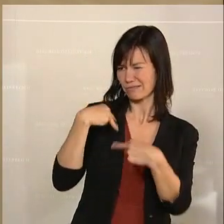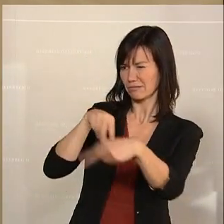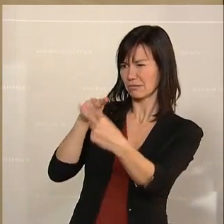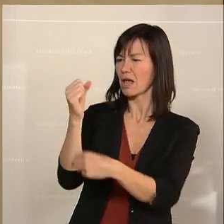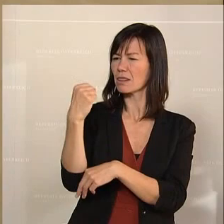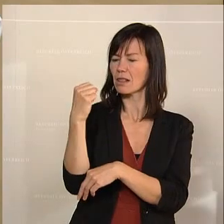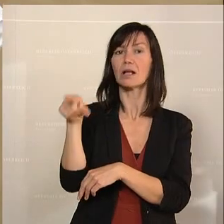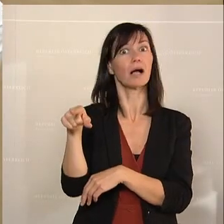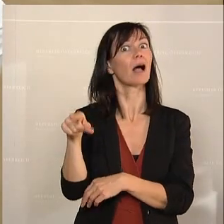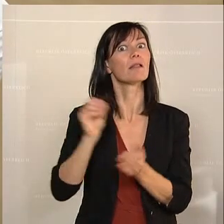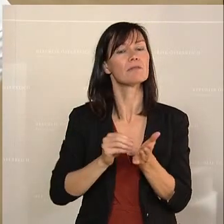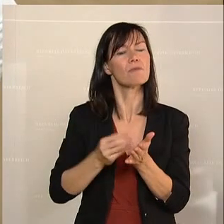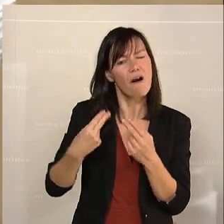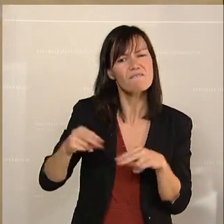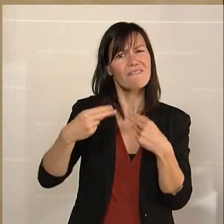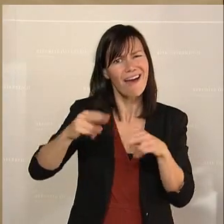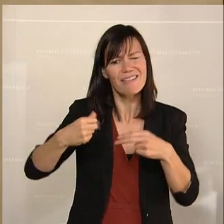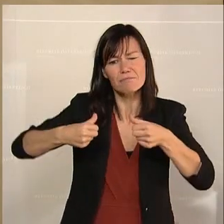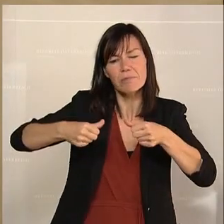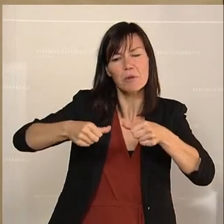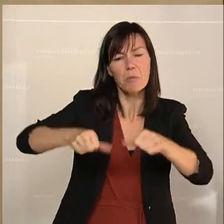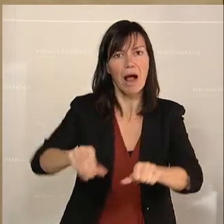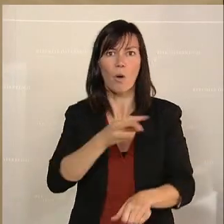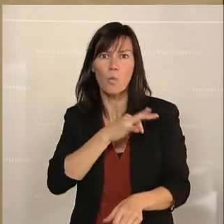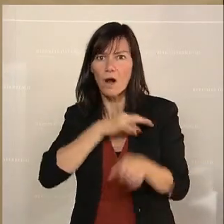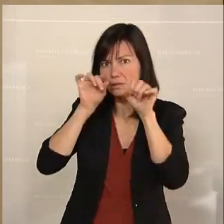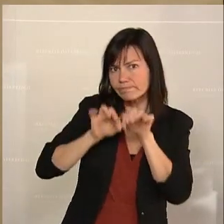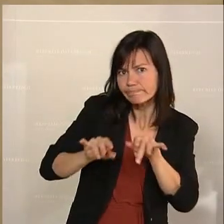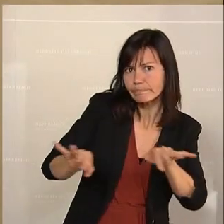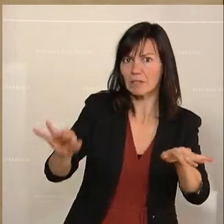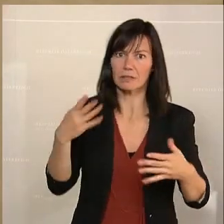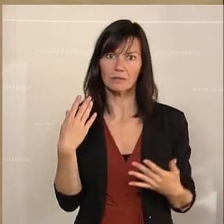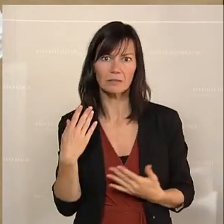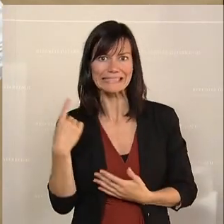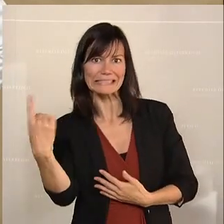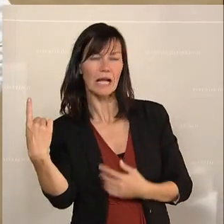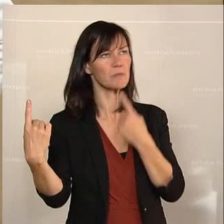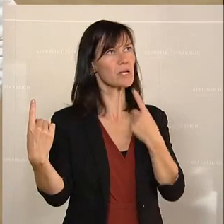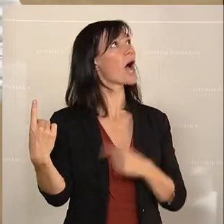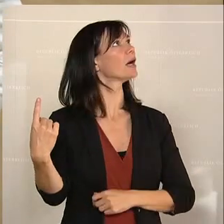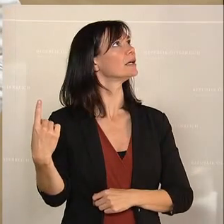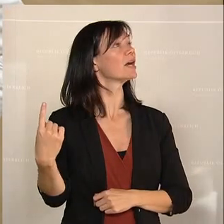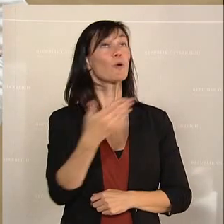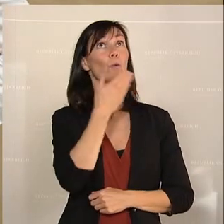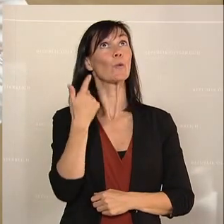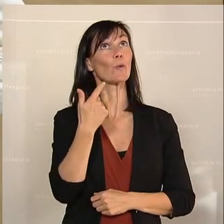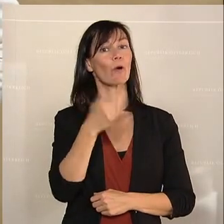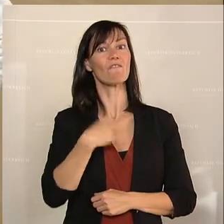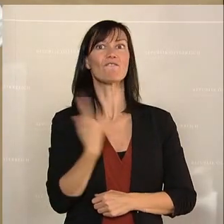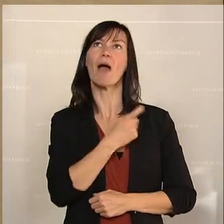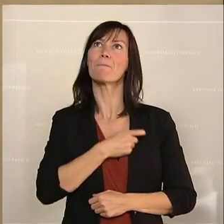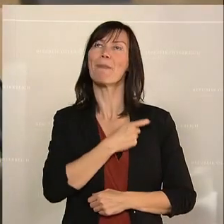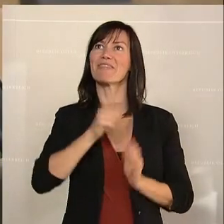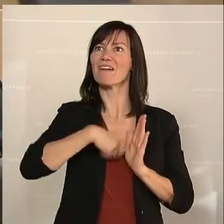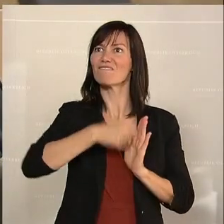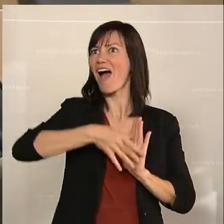Druck und Angst bei der Bevölkerung. Sie stellen sich hin und sagen, wenn ihr uns nicht wählt, dann werdet ihr